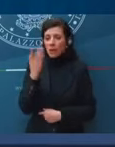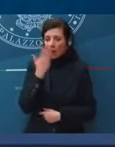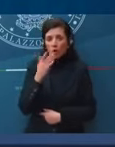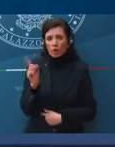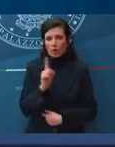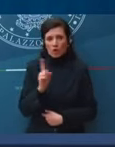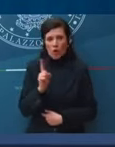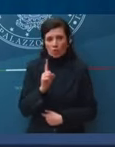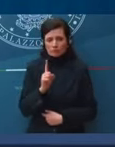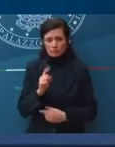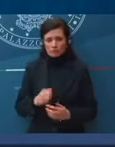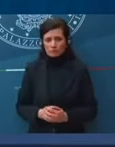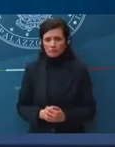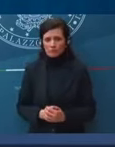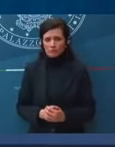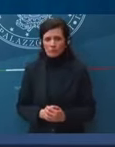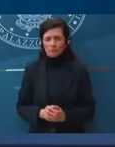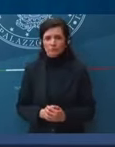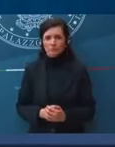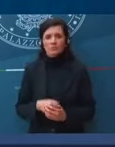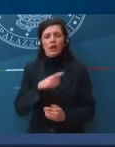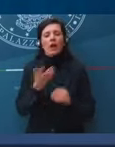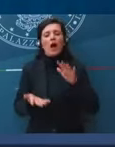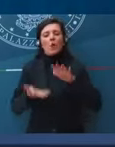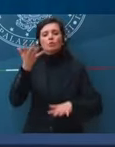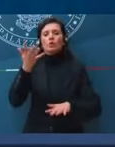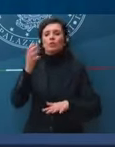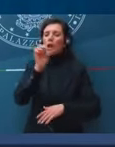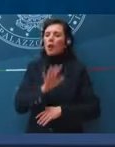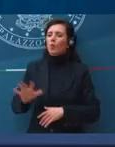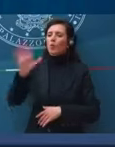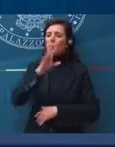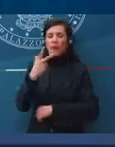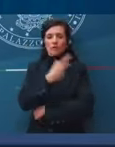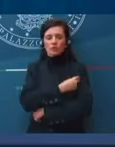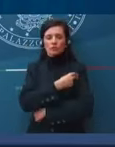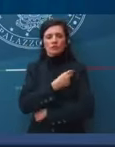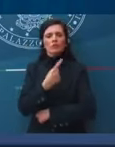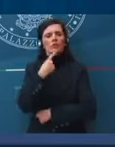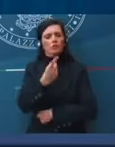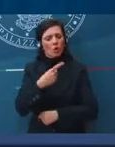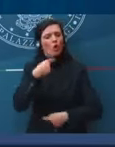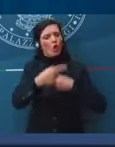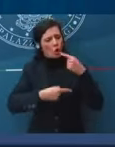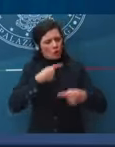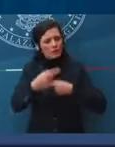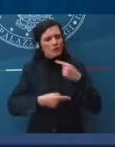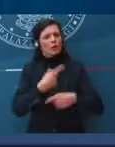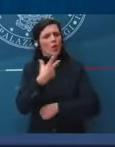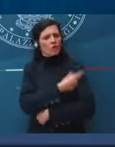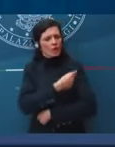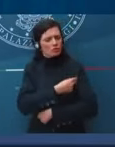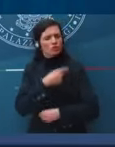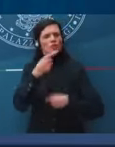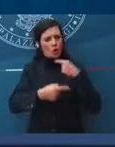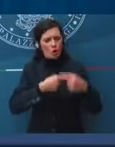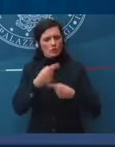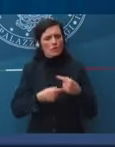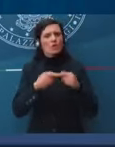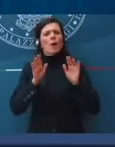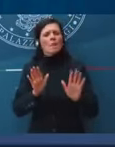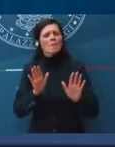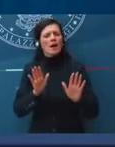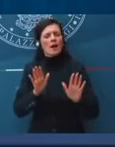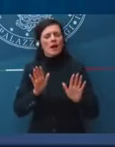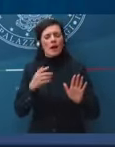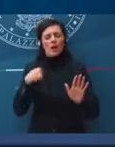un errore. Quando l'autorità europea del vaccino esce fuori dicendo, continuate pure le vaccinazioni. Però, io ora